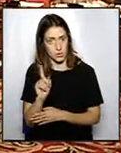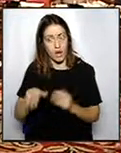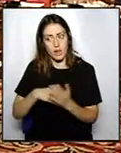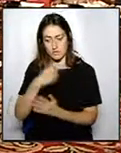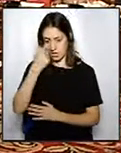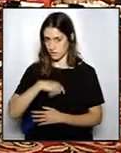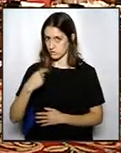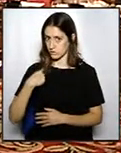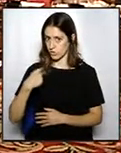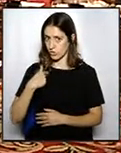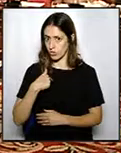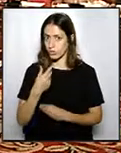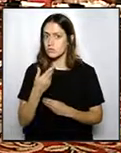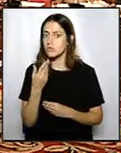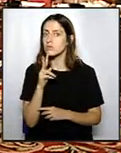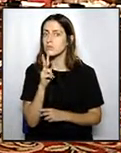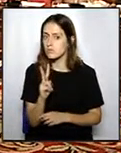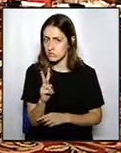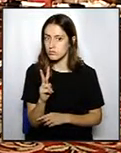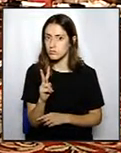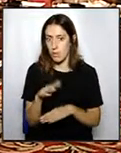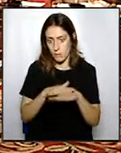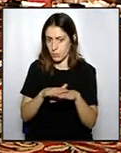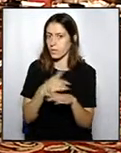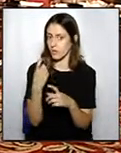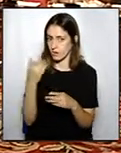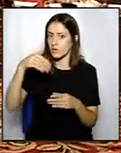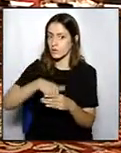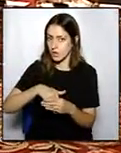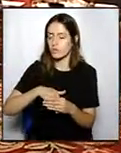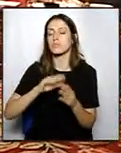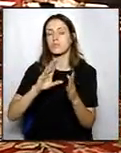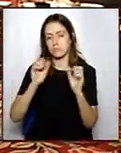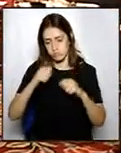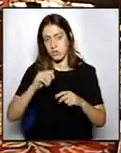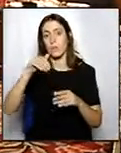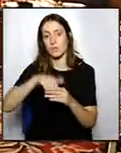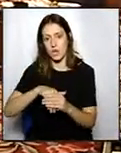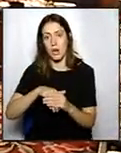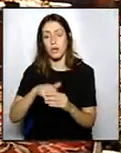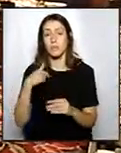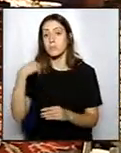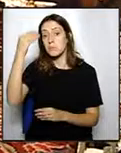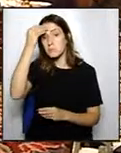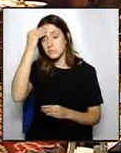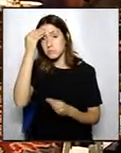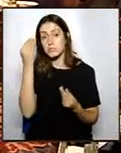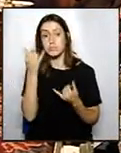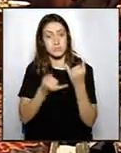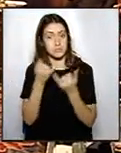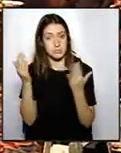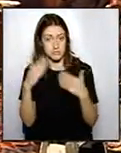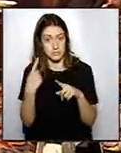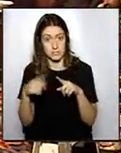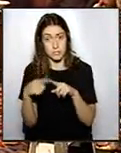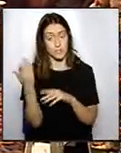que abans que es debatís la proposta es havia de votar. Llavors es va votar, jo no hi vaig veure cap inconvenient, perquè aquesta proposta, doncs,